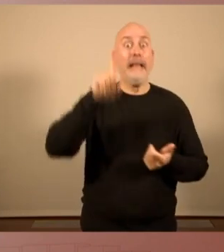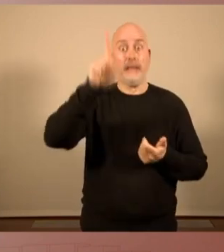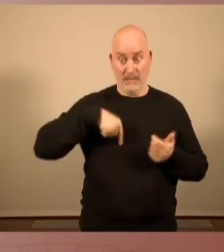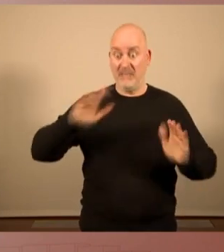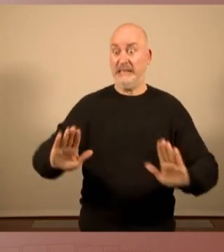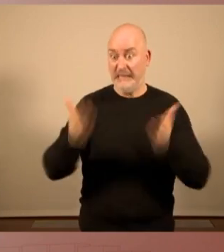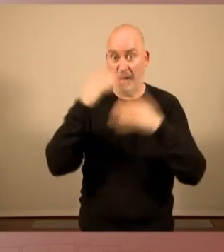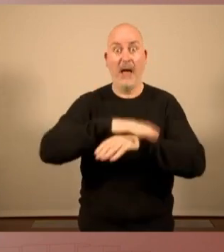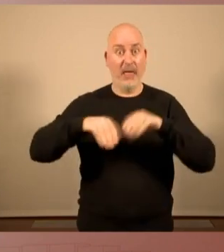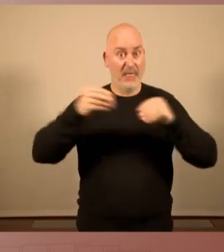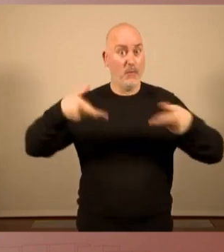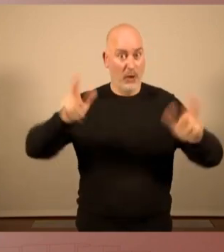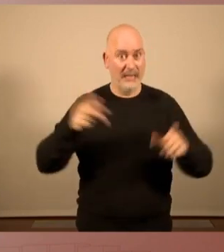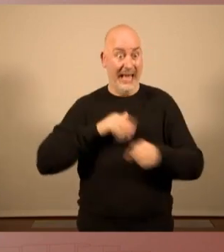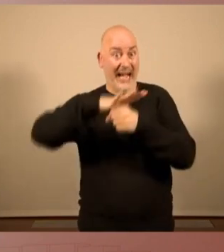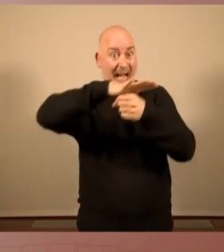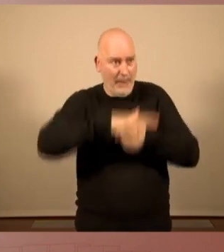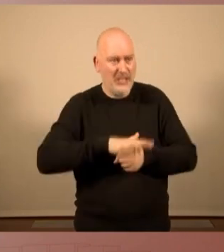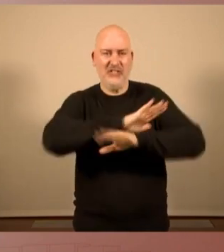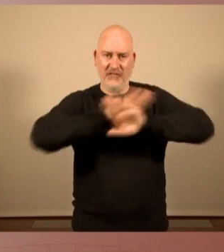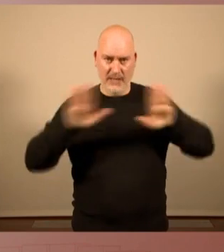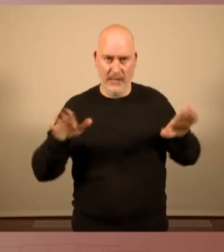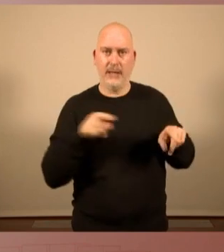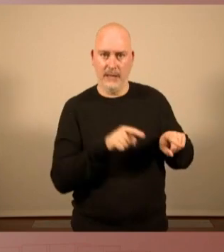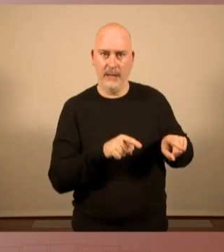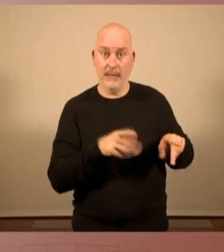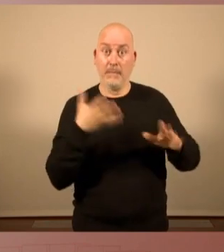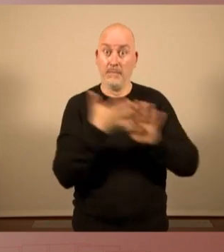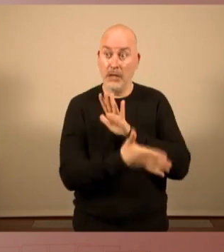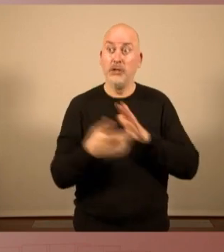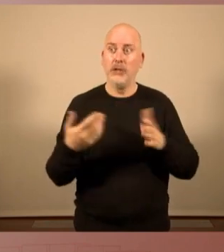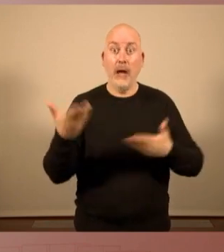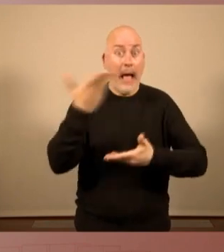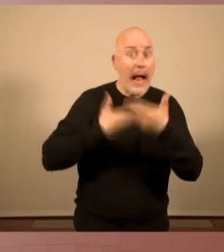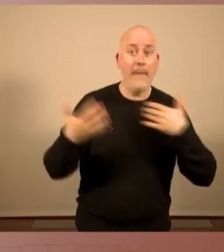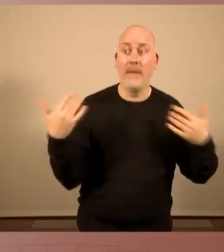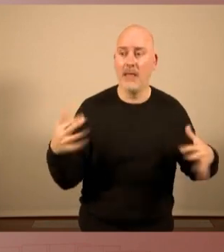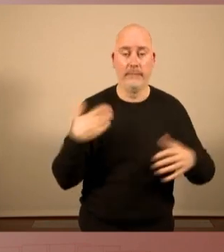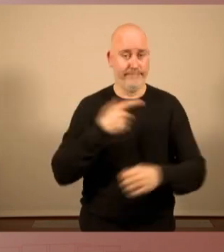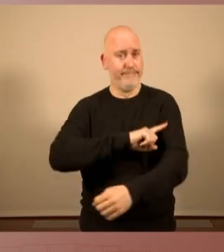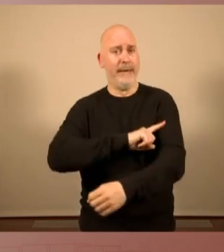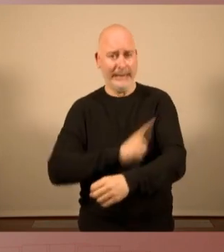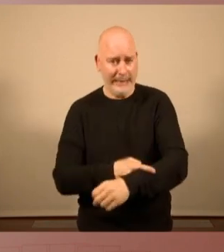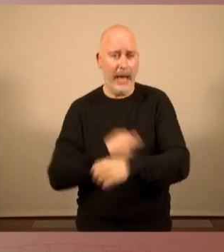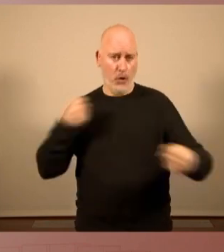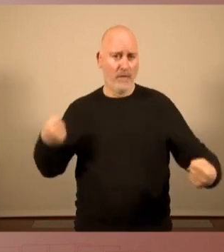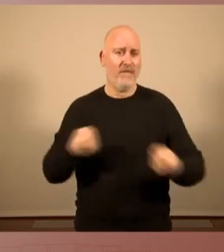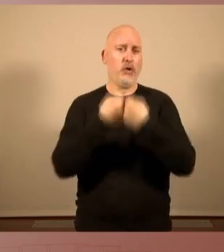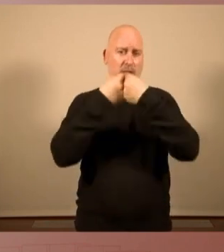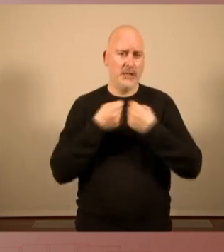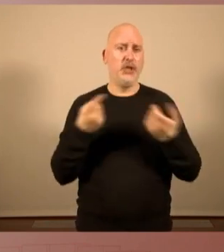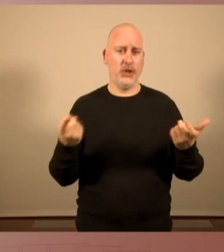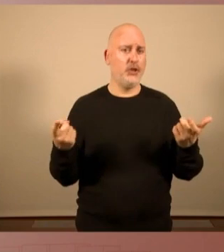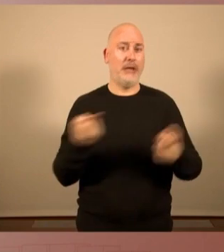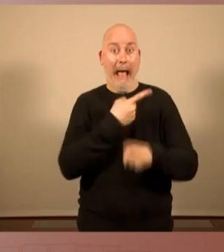i acabar amb la repressió. I això, això vol valentia i confrontació. No hi ha un altre